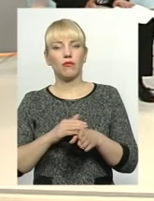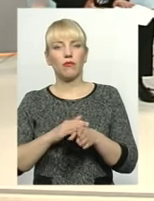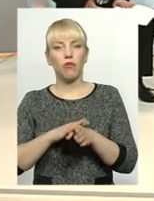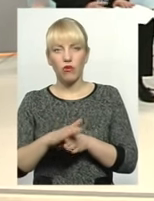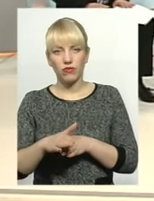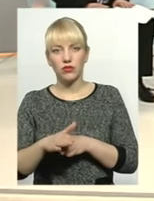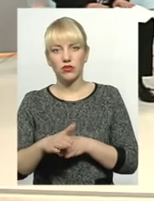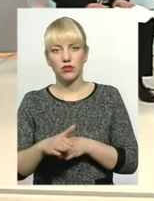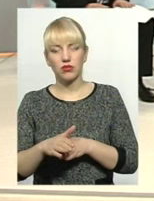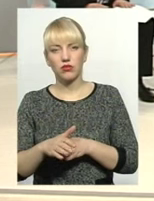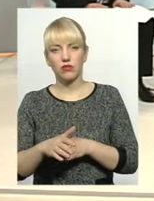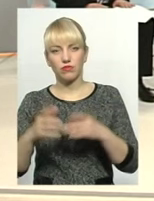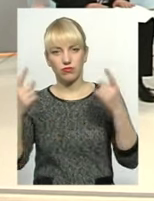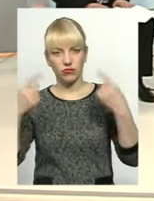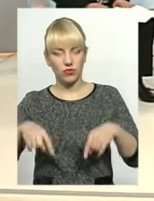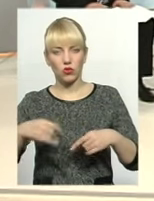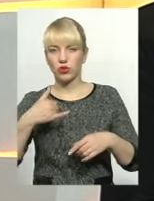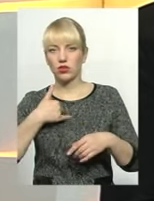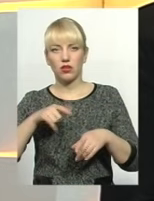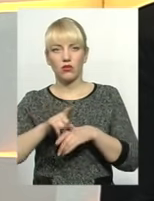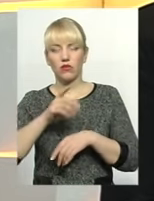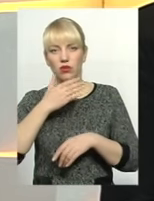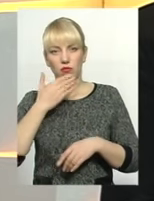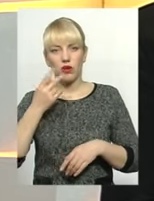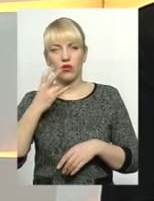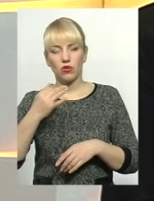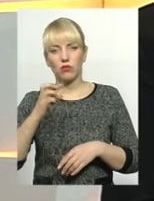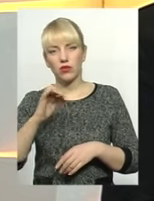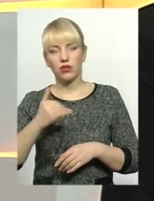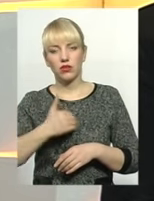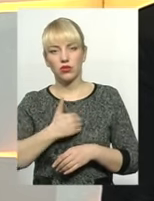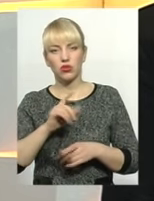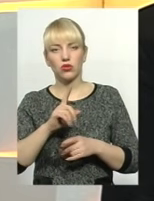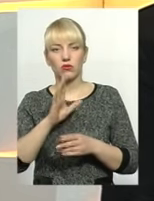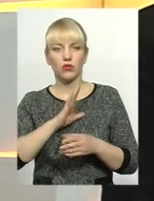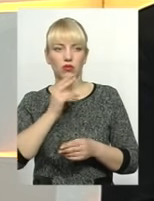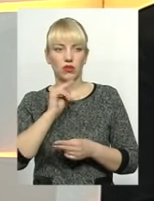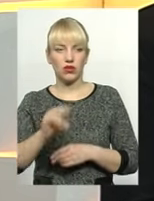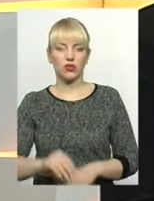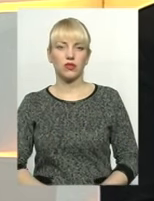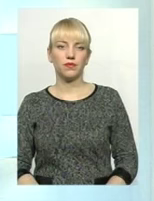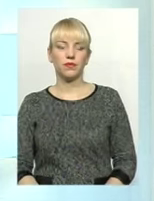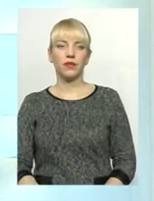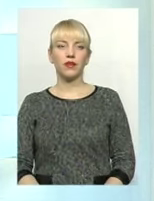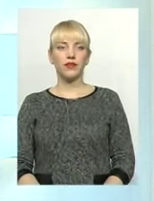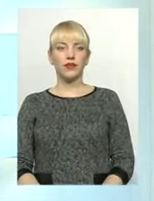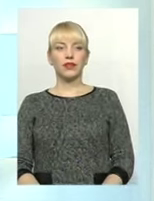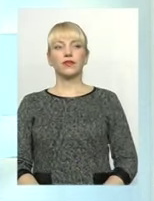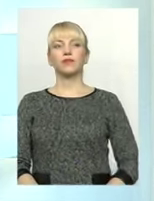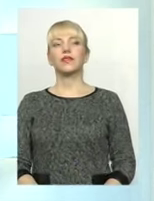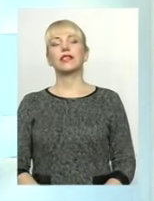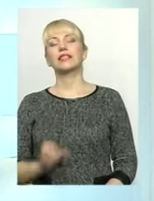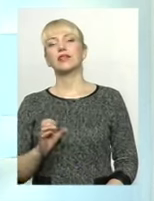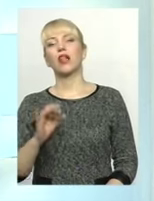в пропасть, у нас такого немає, але, звичайно, хотілося б трошки краще. Світлана Ігорівна, якщо